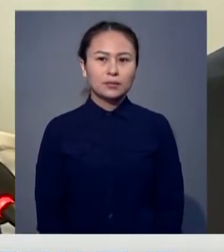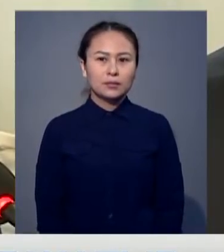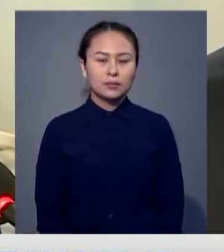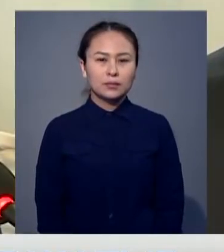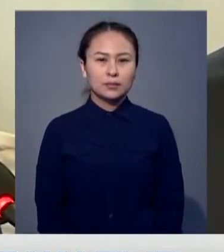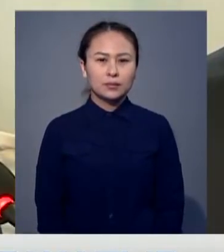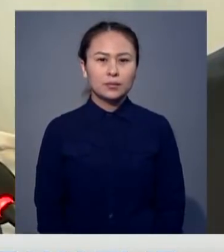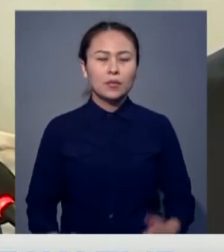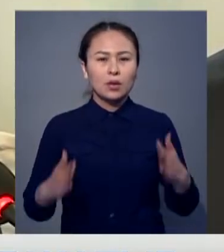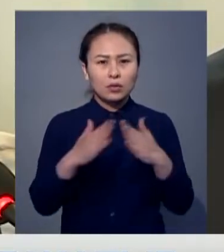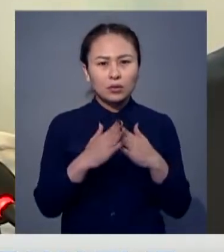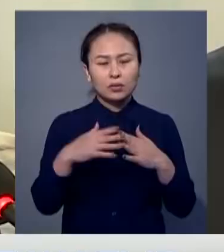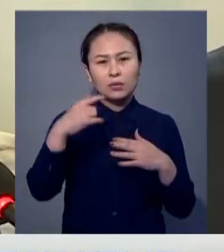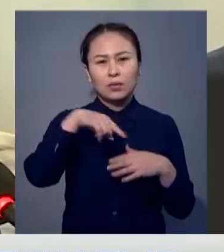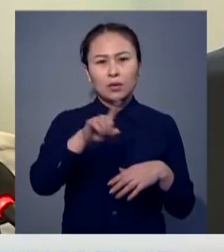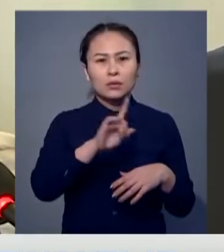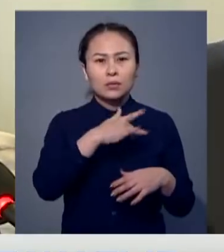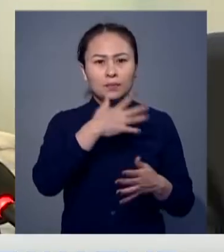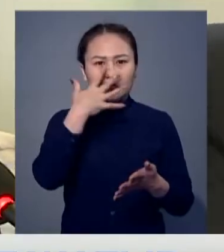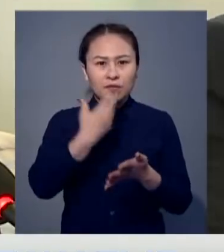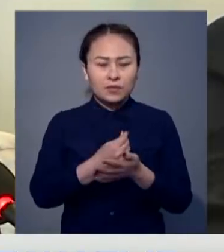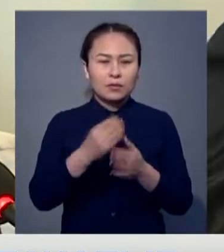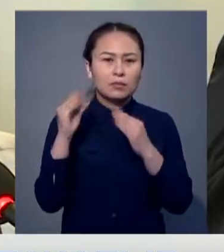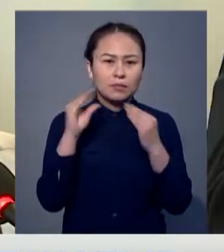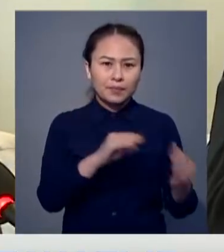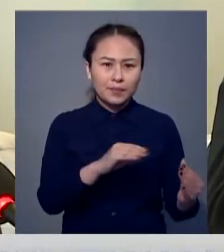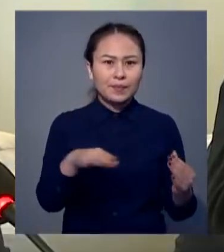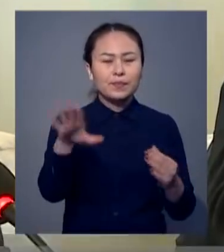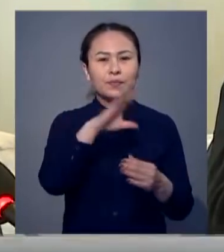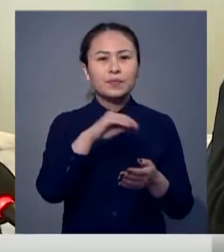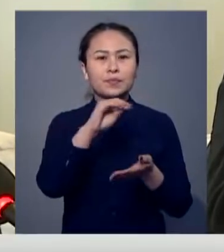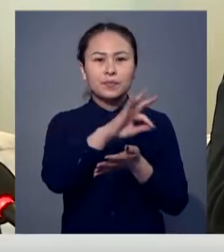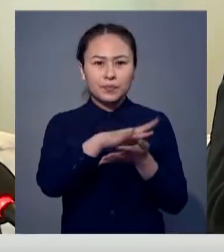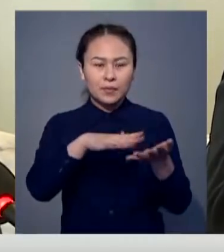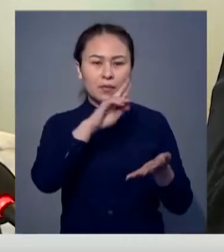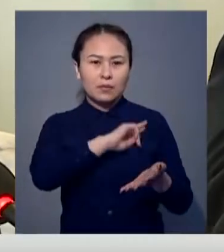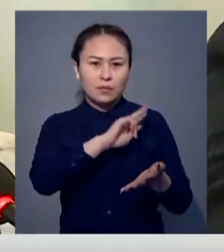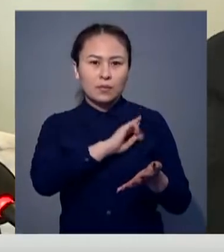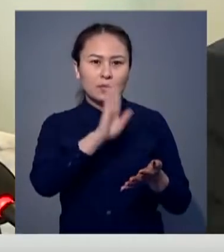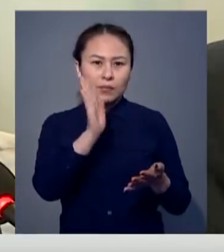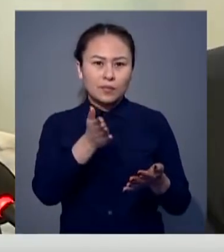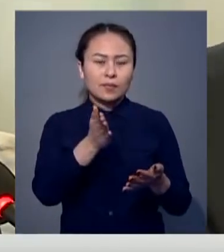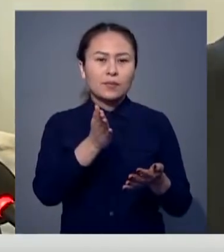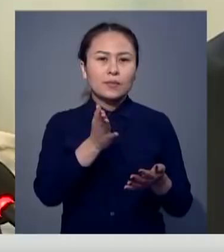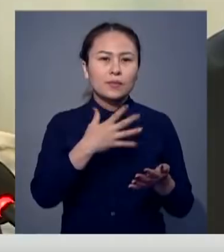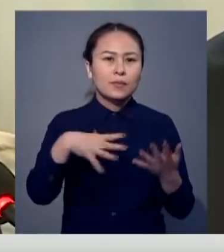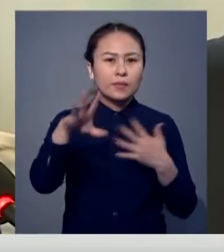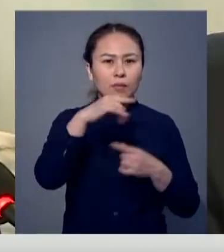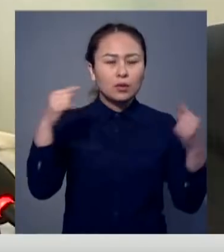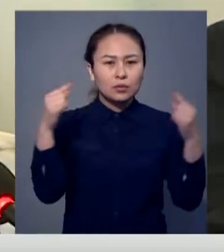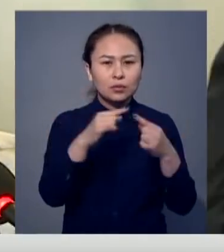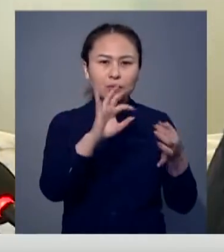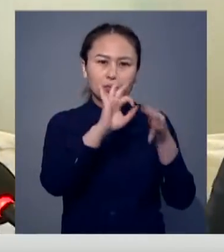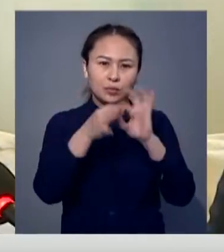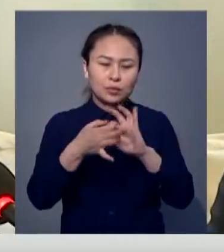Бүлінген дүниен мүліктер, көліктер жөнде жұмысты ендарғырай жалғасып жатыр. Бүгін біз бәрліғын толығымен